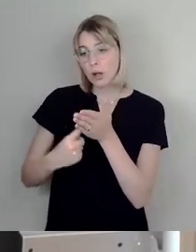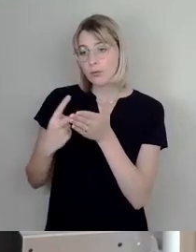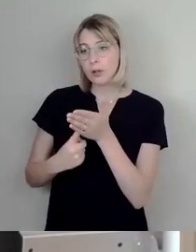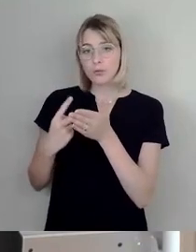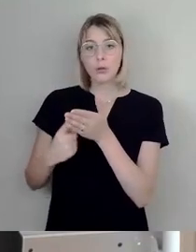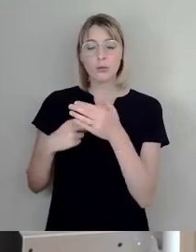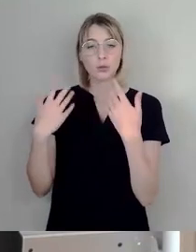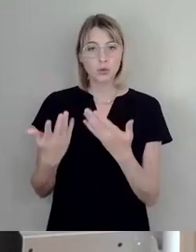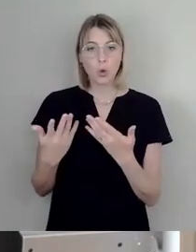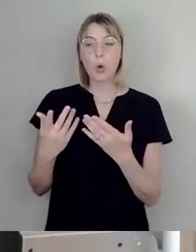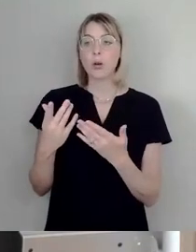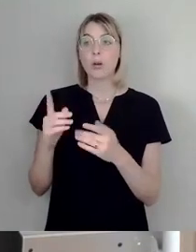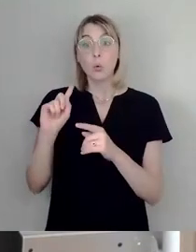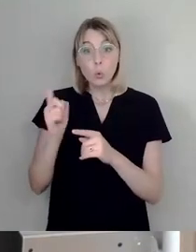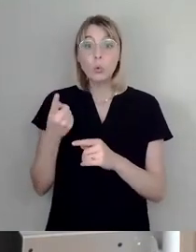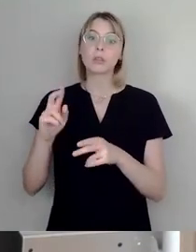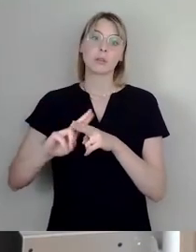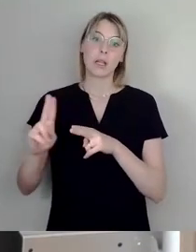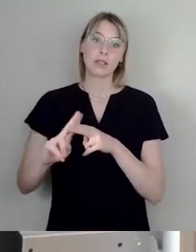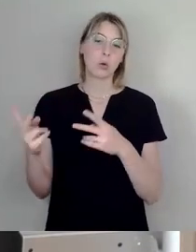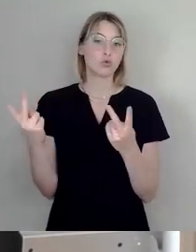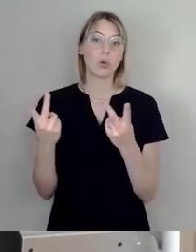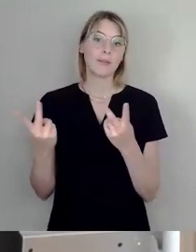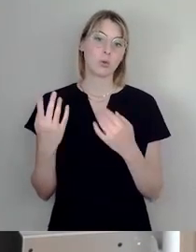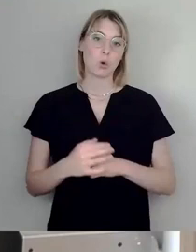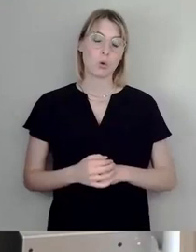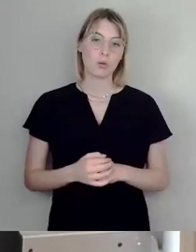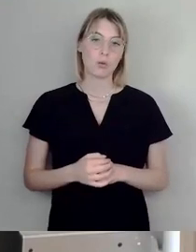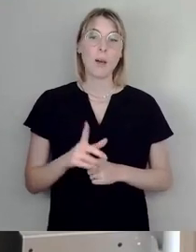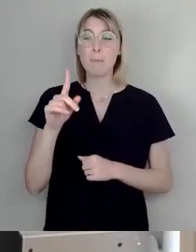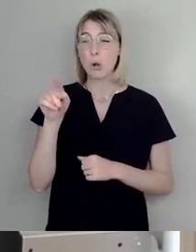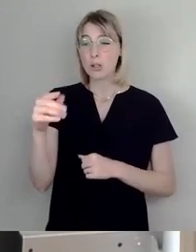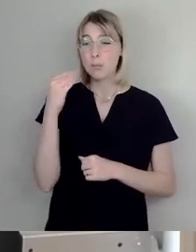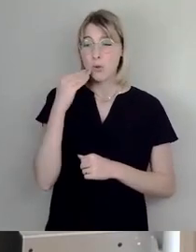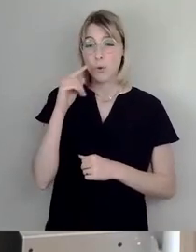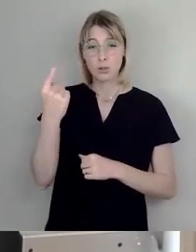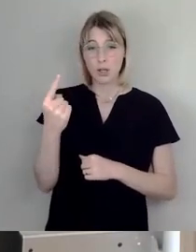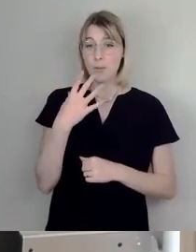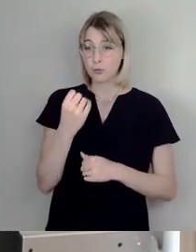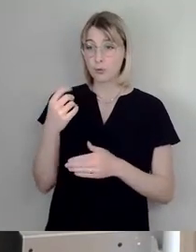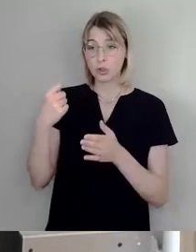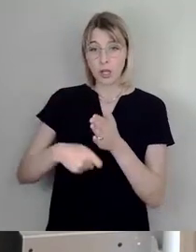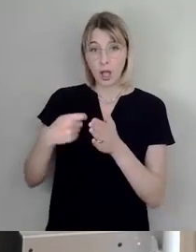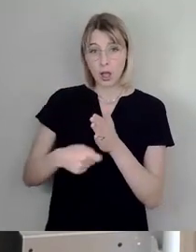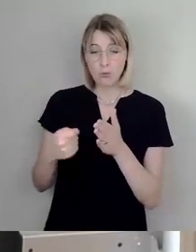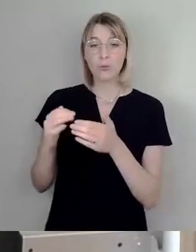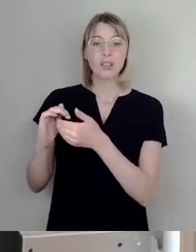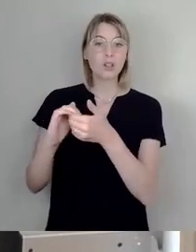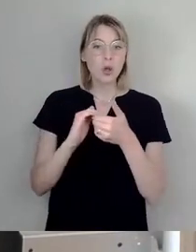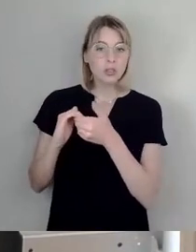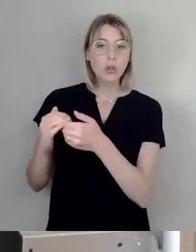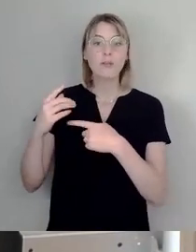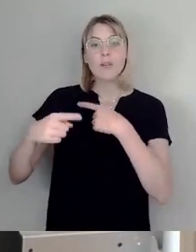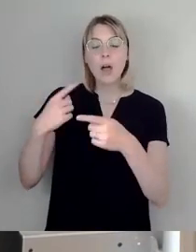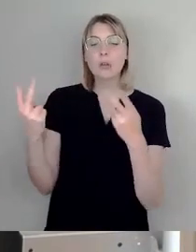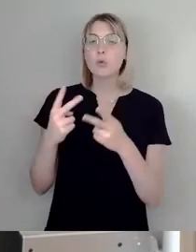erforderlich ist. Das heißt, auf die Bewohnerinnen und Bewohner, wenn sie das übernehmen würden in einem genossenschaftlichen Verfahren oder als Eigentümergemeinschaft, wie auch